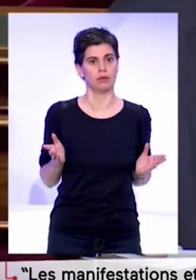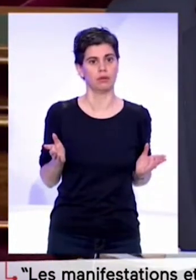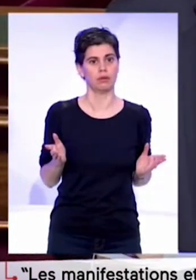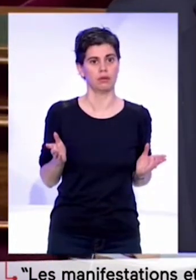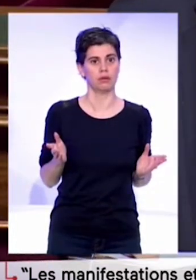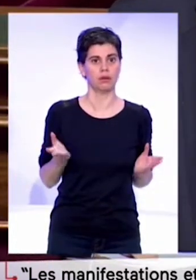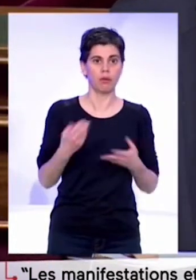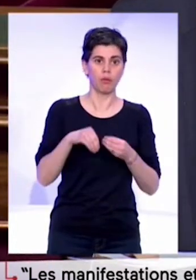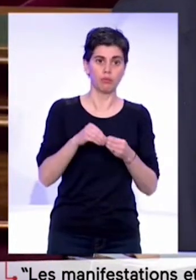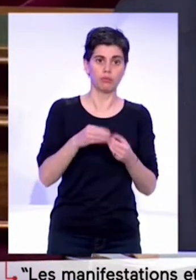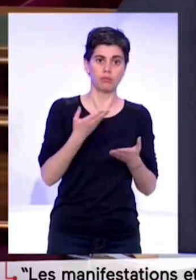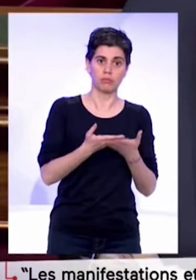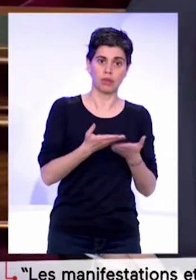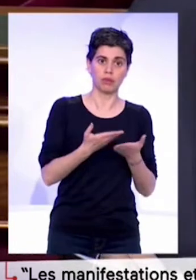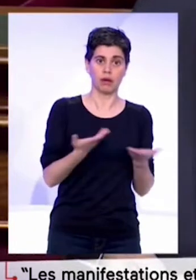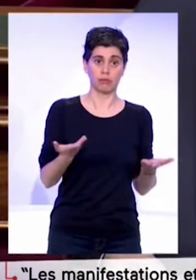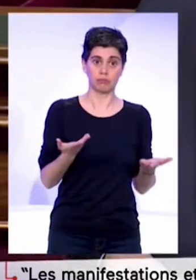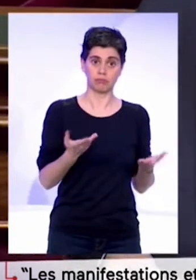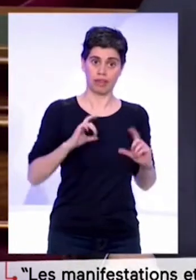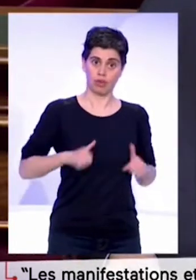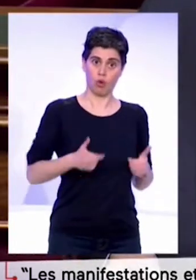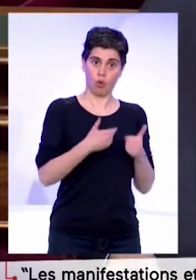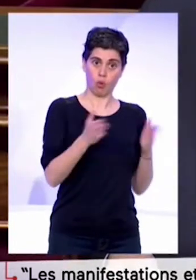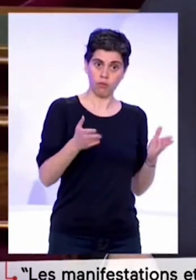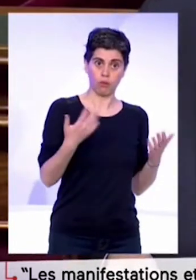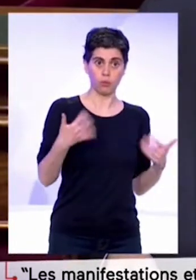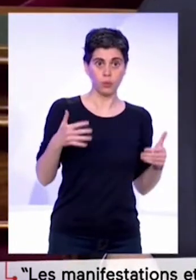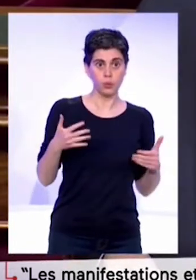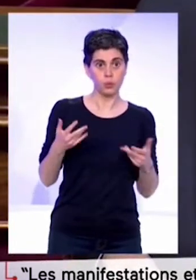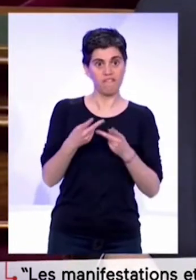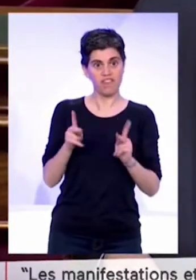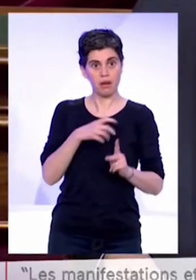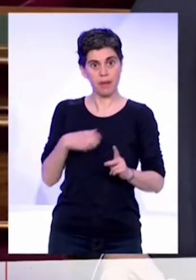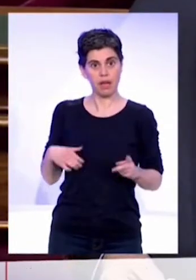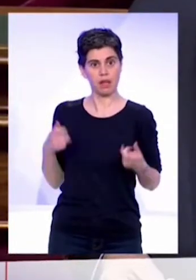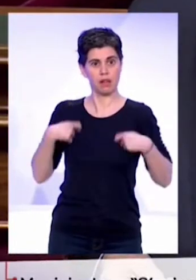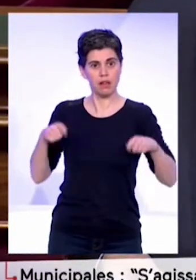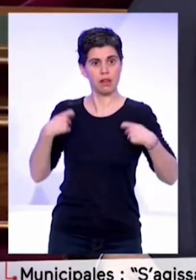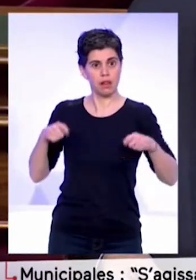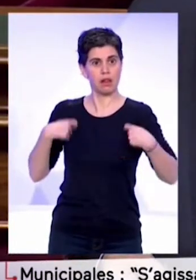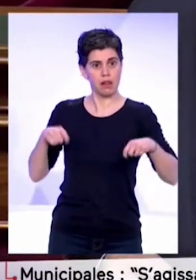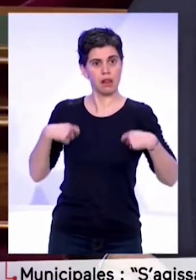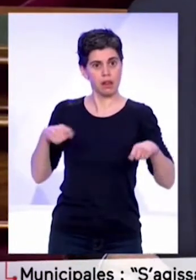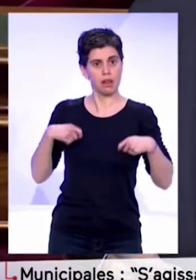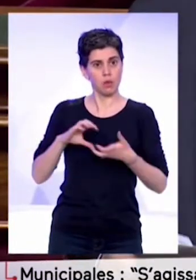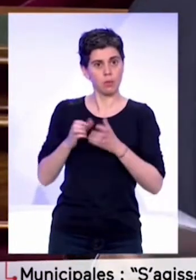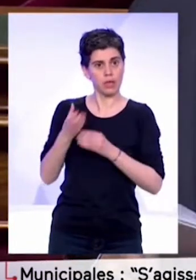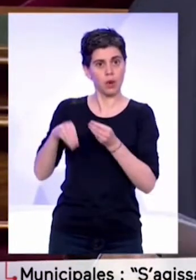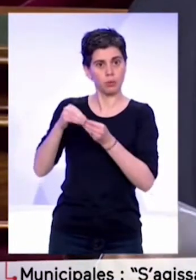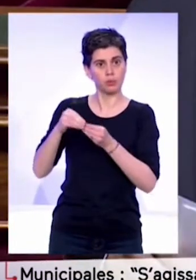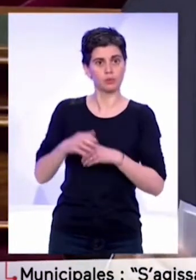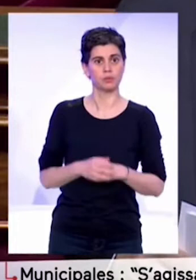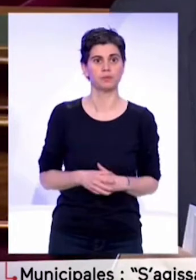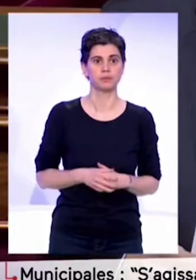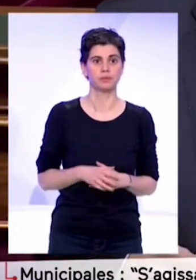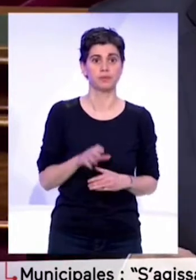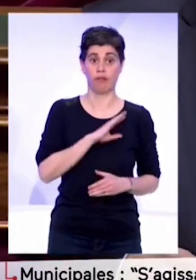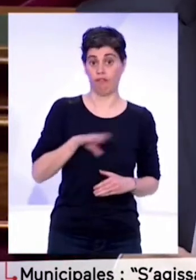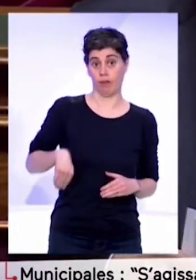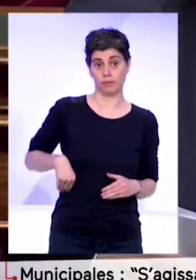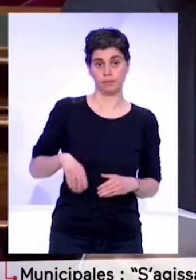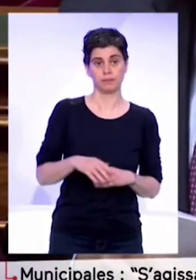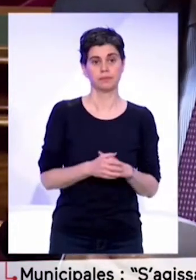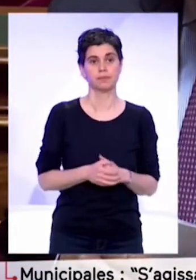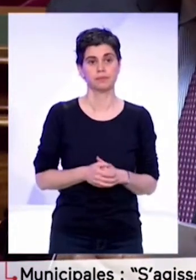engendrés pour les collectivités, et qui constituent également une difficulté très forte. Enfin, vous avez abordé le sujet,